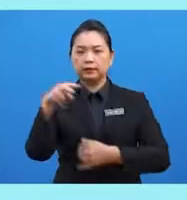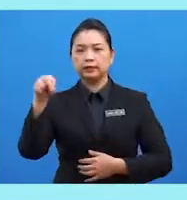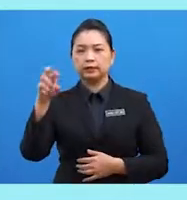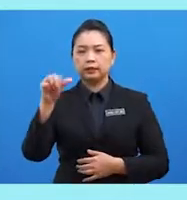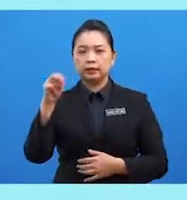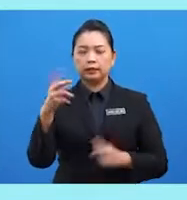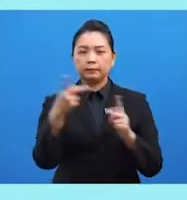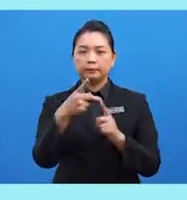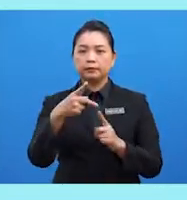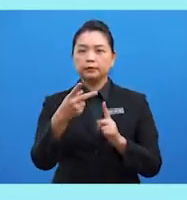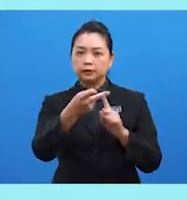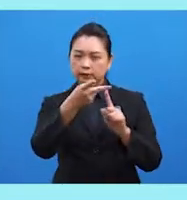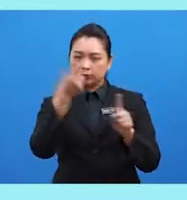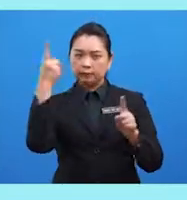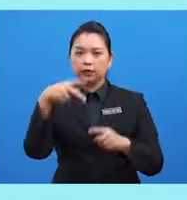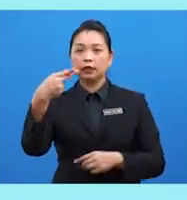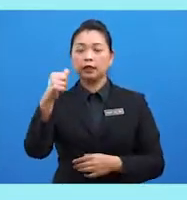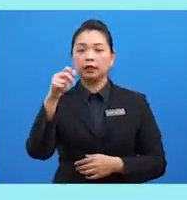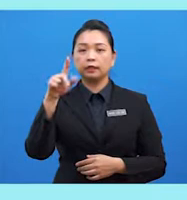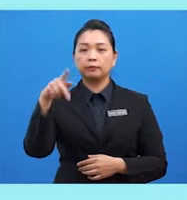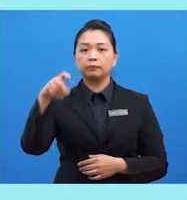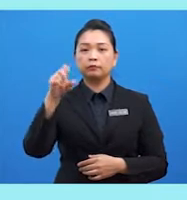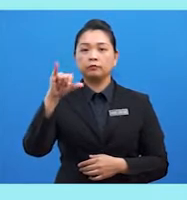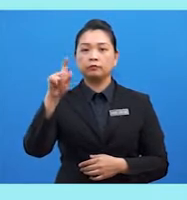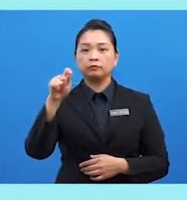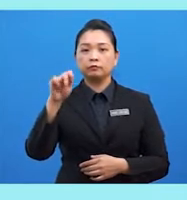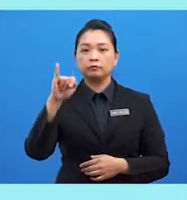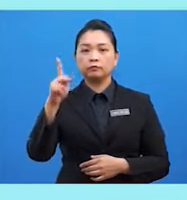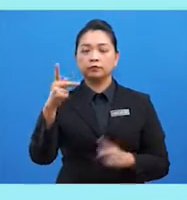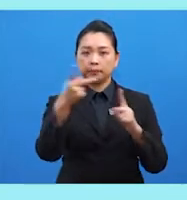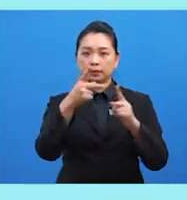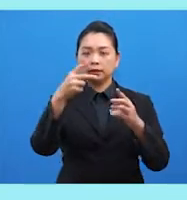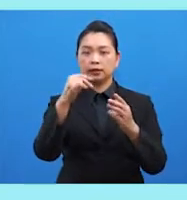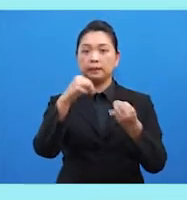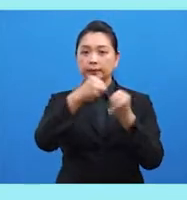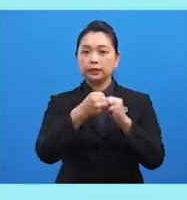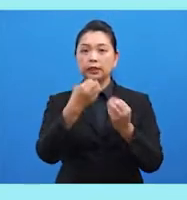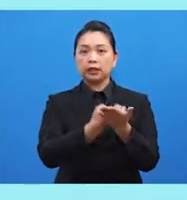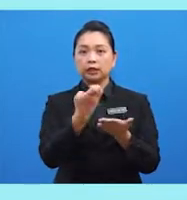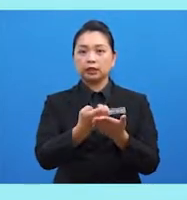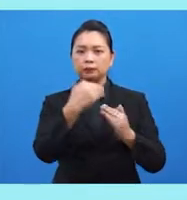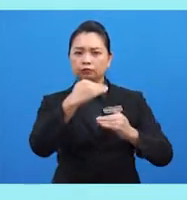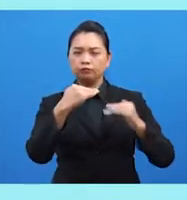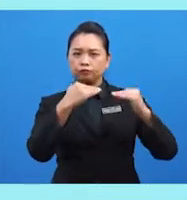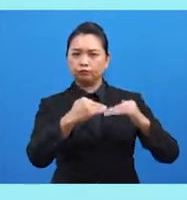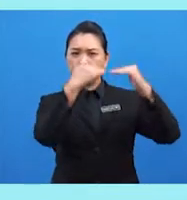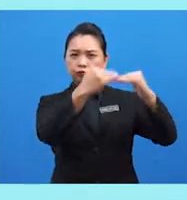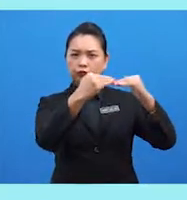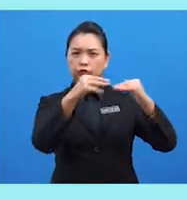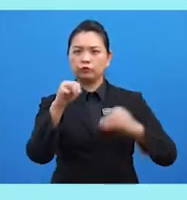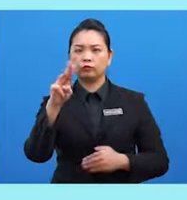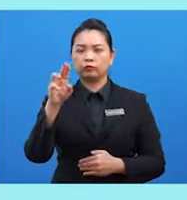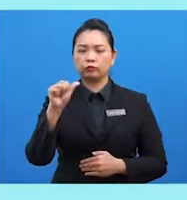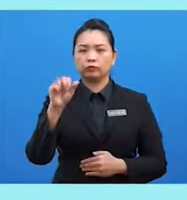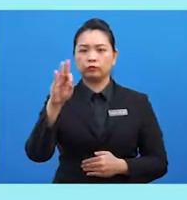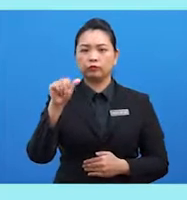politik kepada isu-isu ekonomi. Meningkatkan muafakat dan kesepakatan dalam kalangan anggota